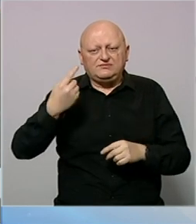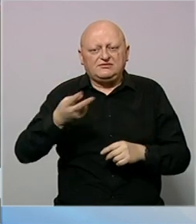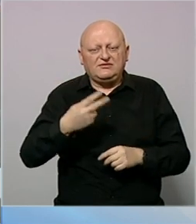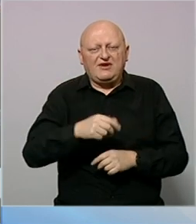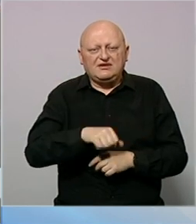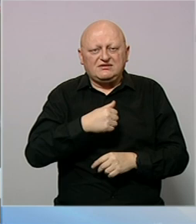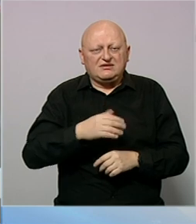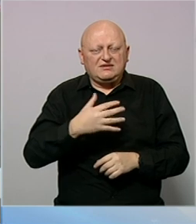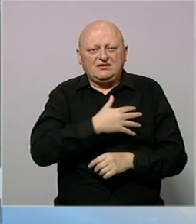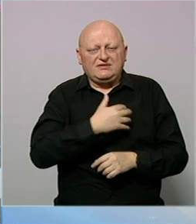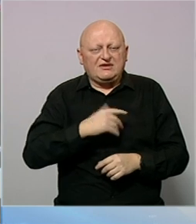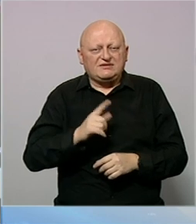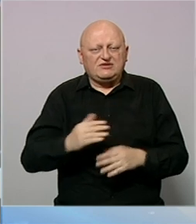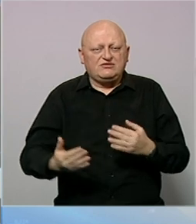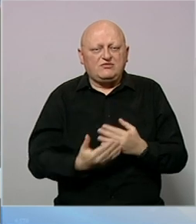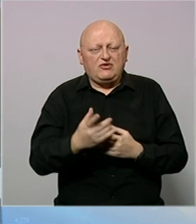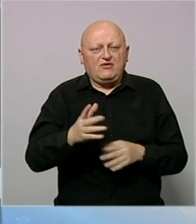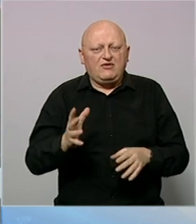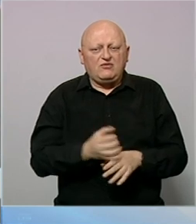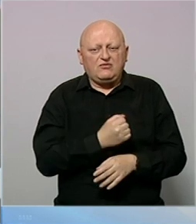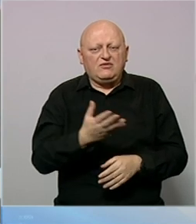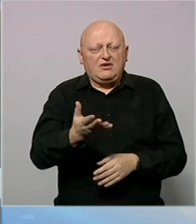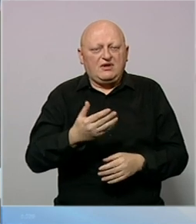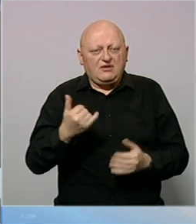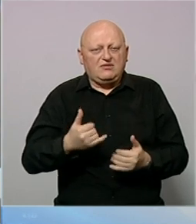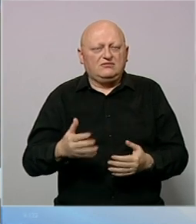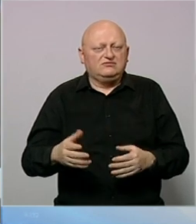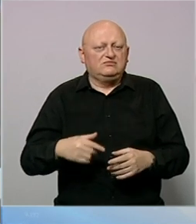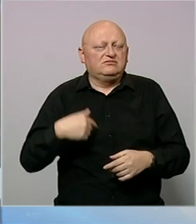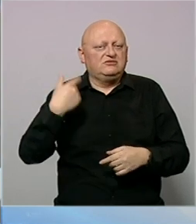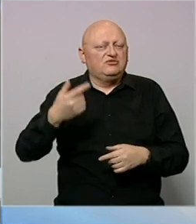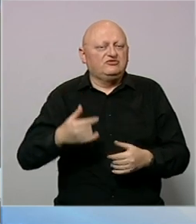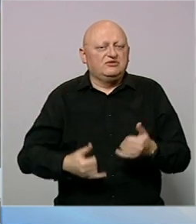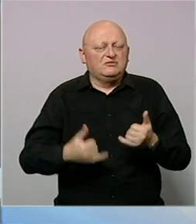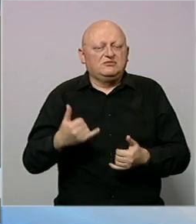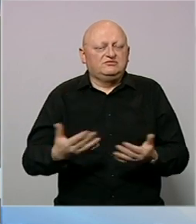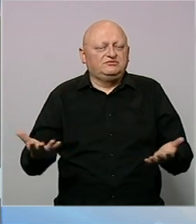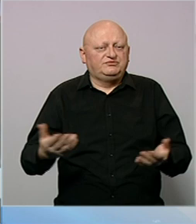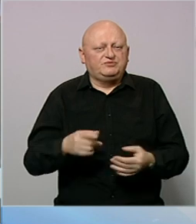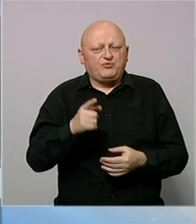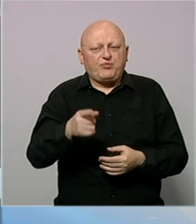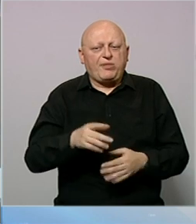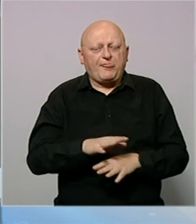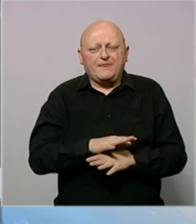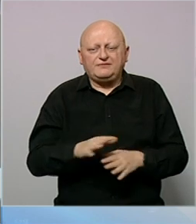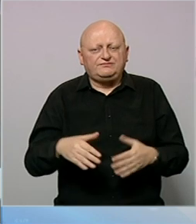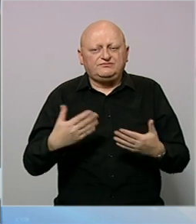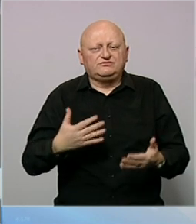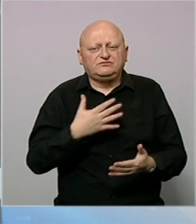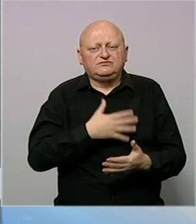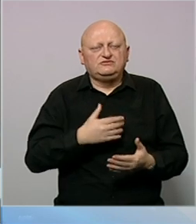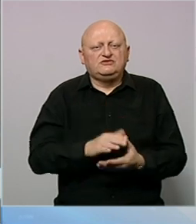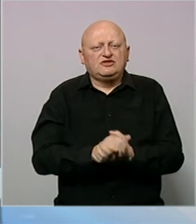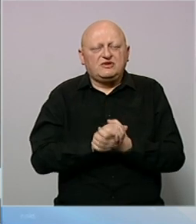godina Hrvatska neće ponoviti ovakav usjetno. Čutim, evo, odmah iduće prvenstvo su ponovili. Tako da želim